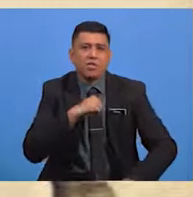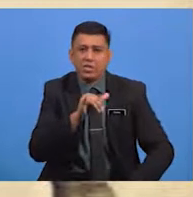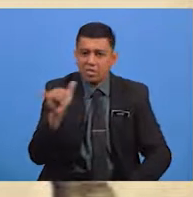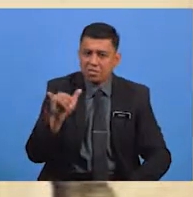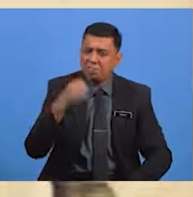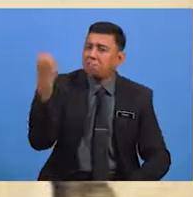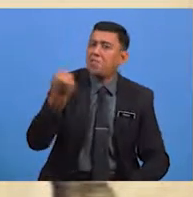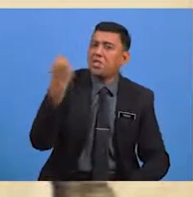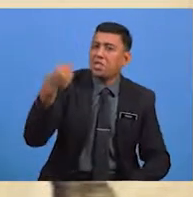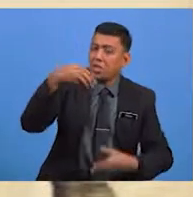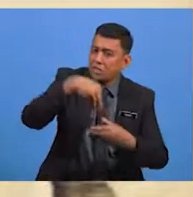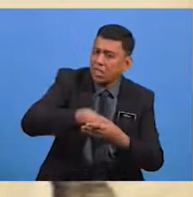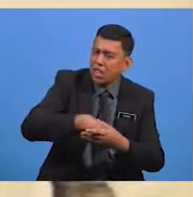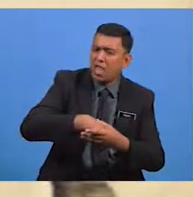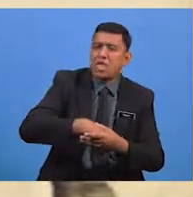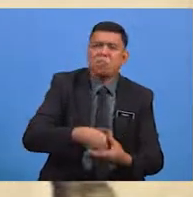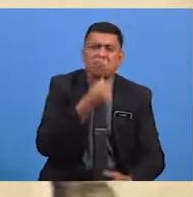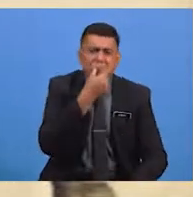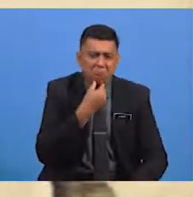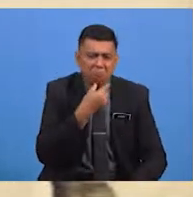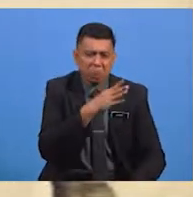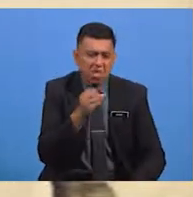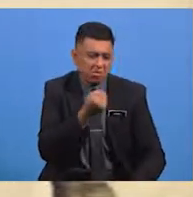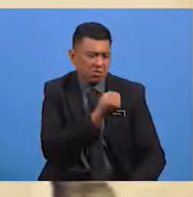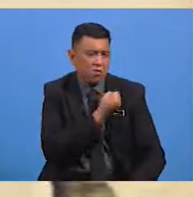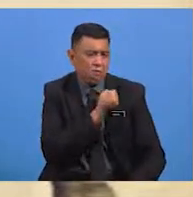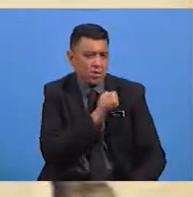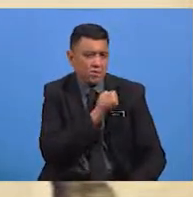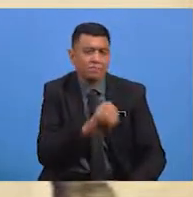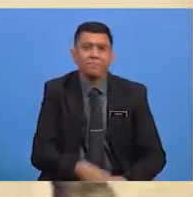Sentiasa Dalam Keadaan Sedih Dan Kecewa